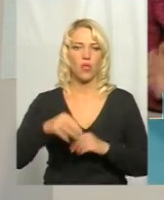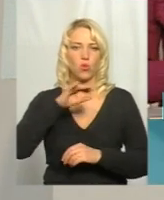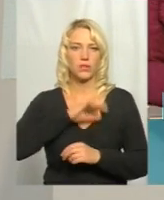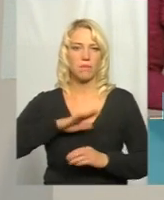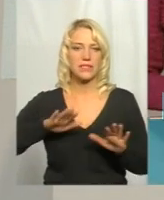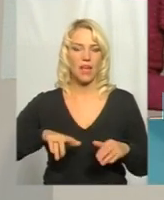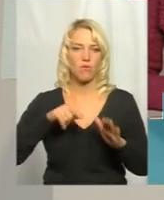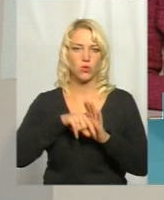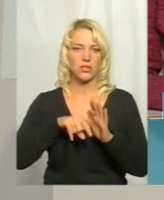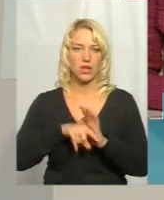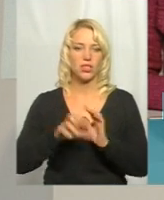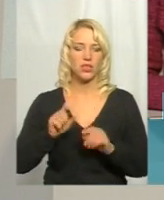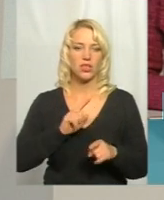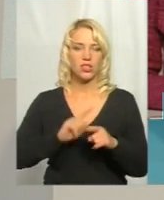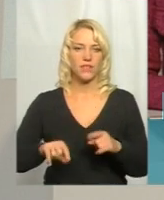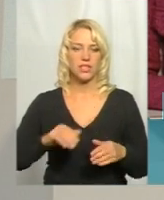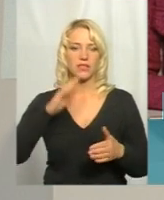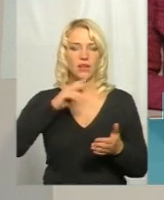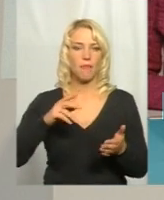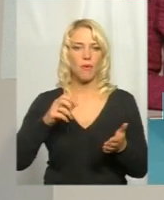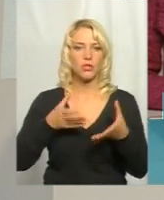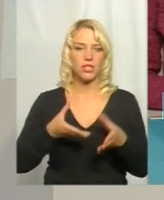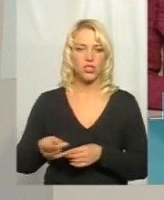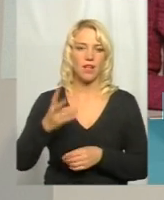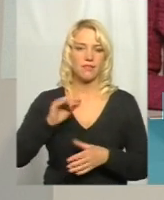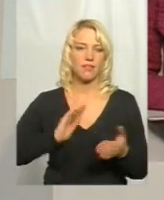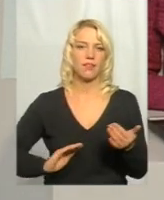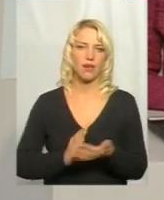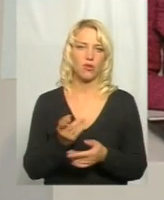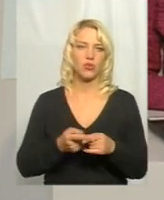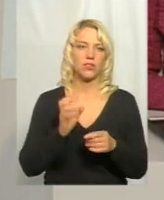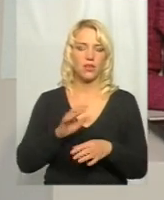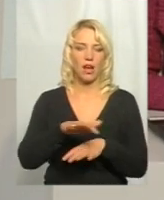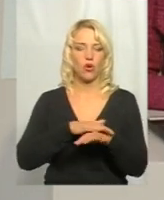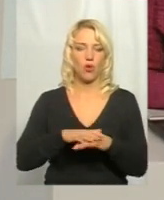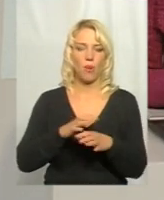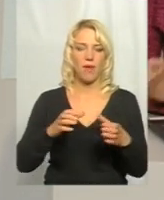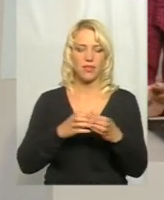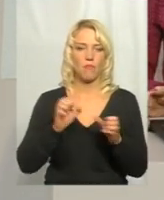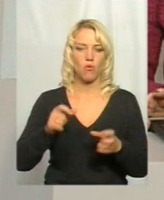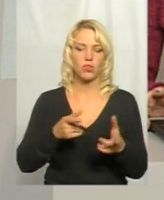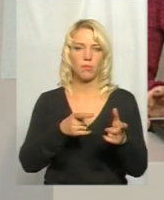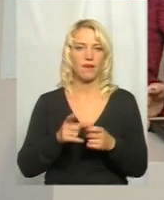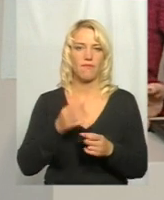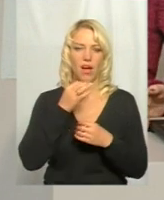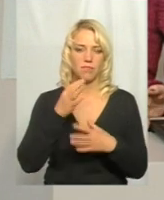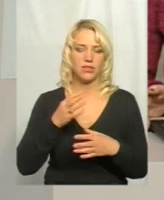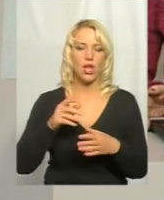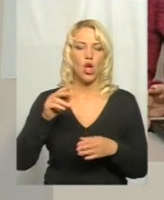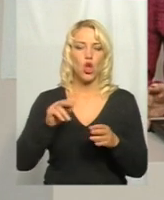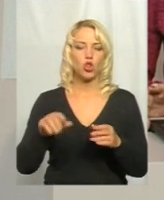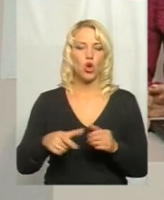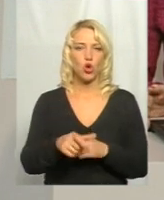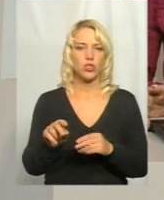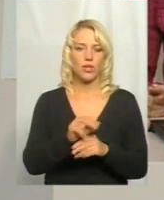Як швидкість позначається на якості і як може громада привабити дорожніх ремонтників? Про це нині у темі дня говоримо з